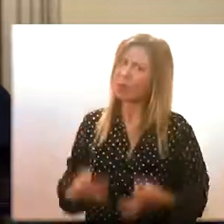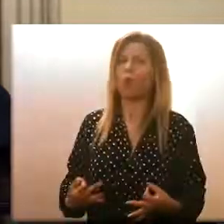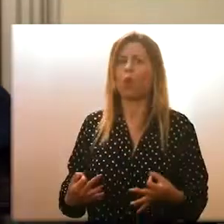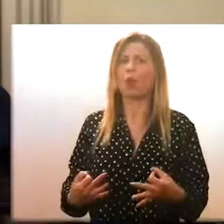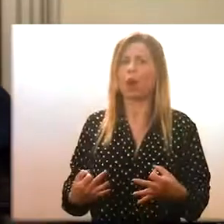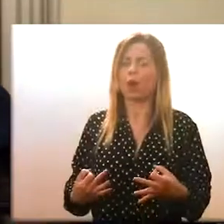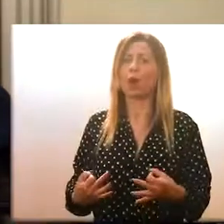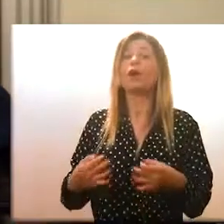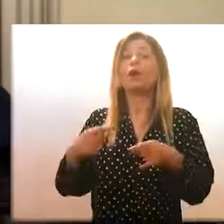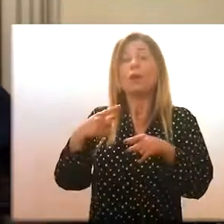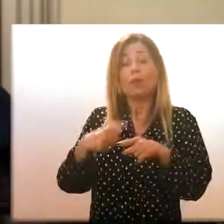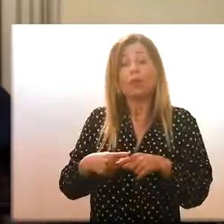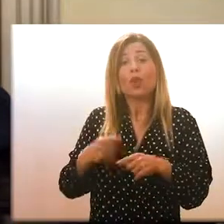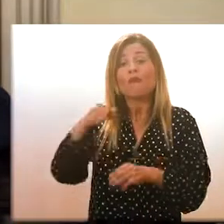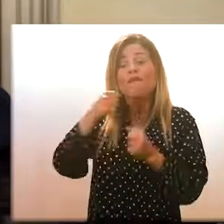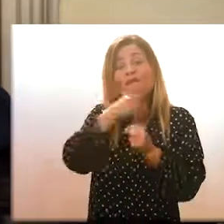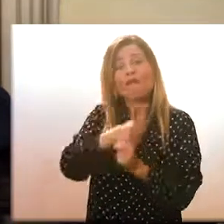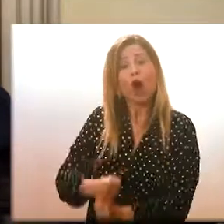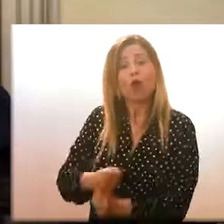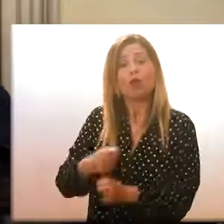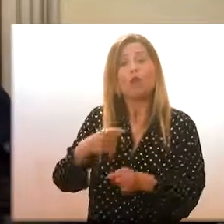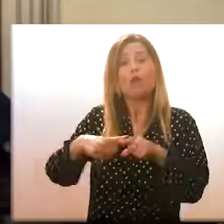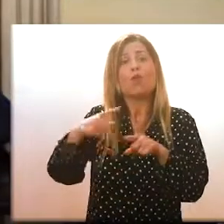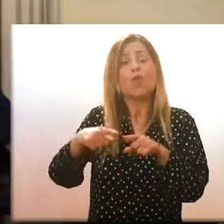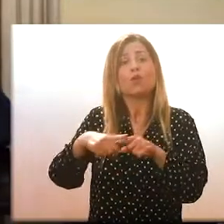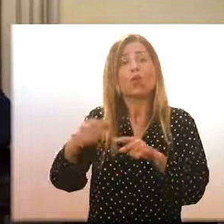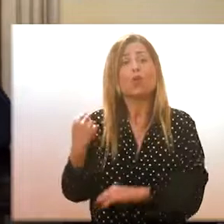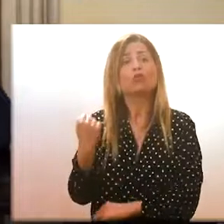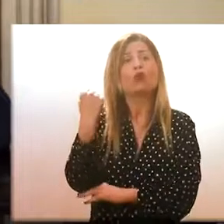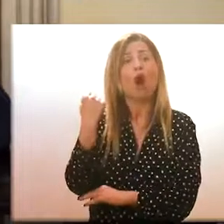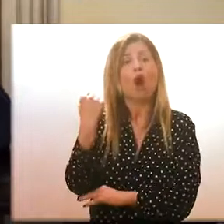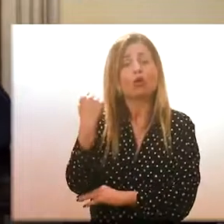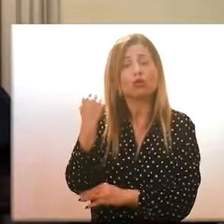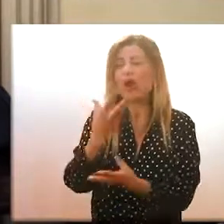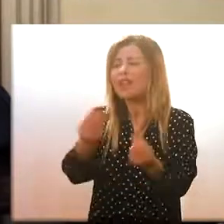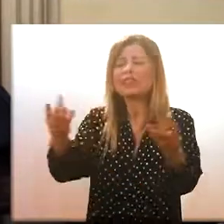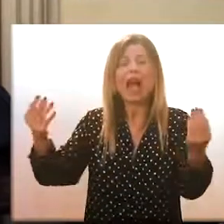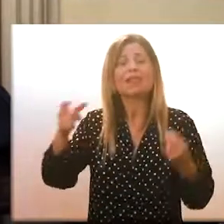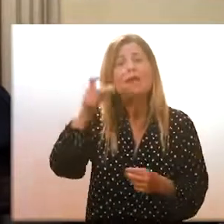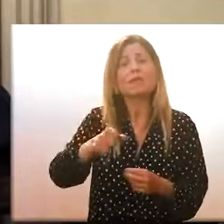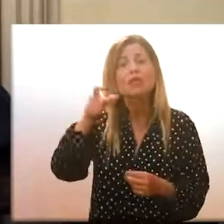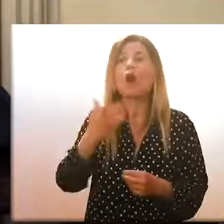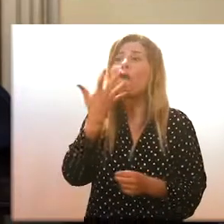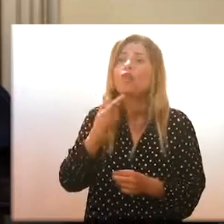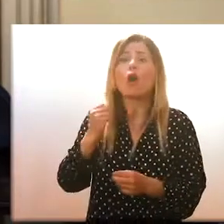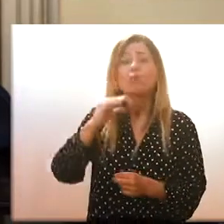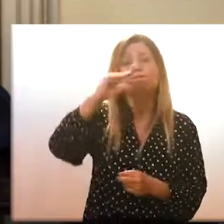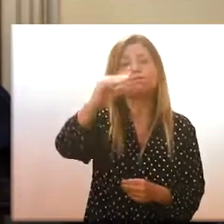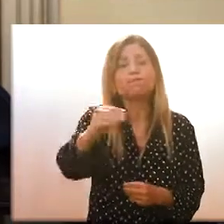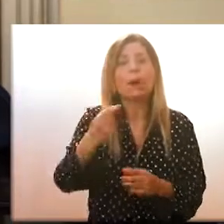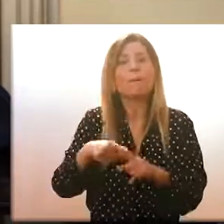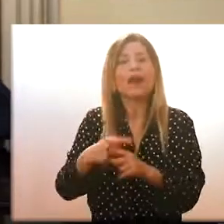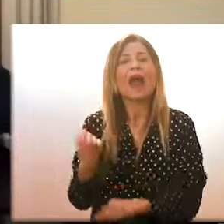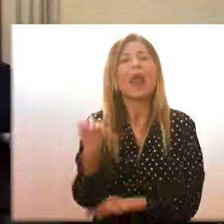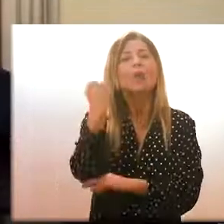fondo di mutuo soccorso. Ieri tantissimi messaggi, tantissime persone che vogliono contribuire, vogliono dare una